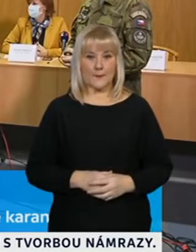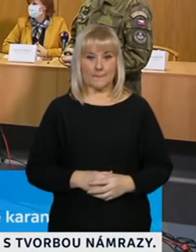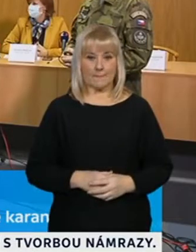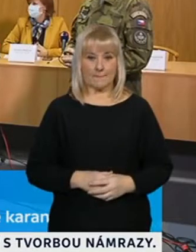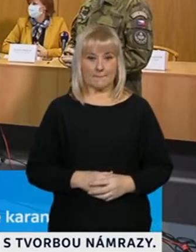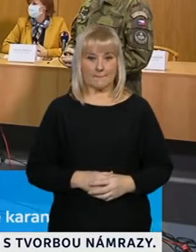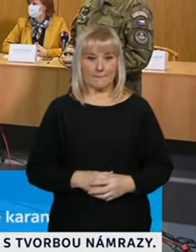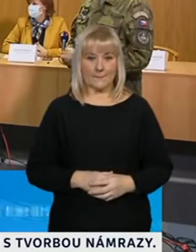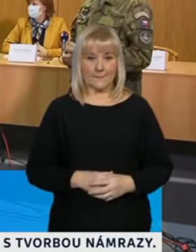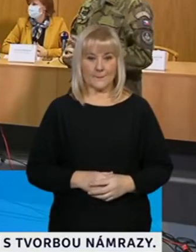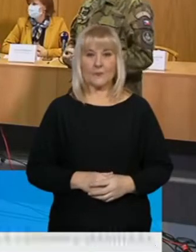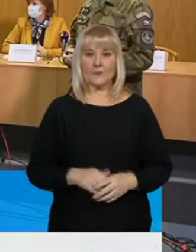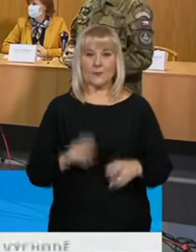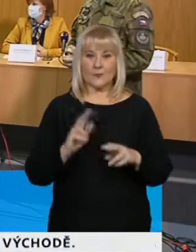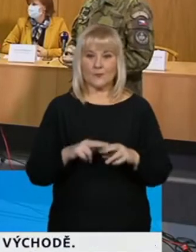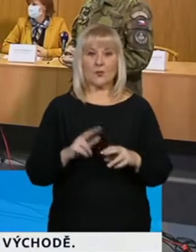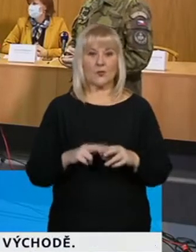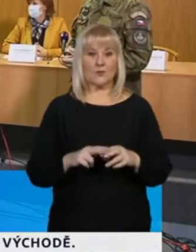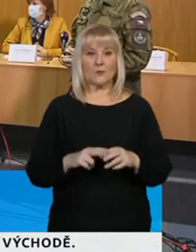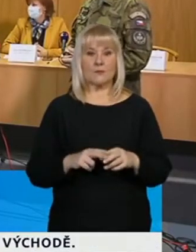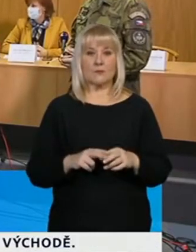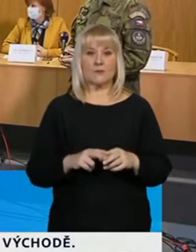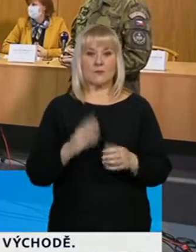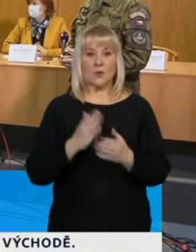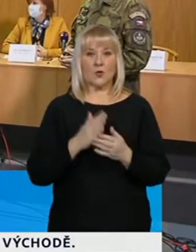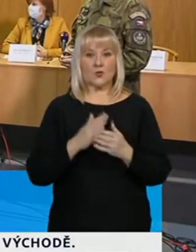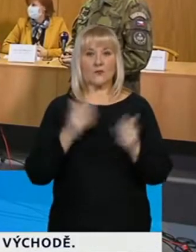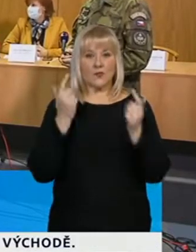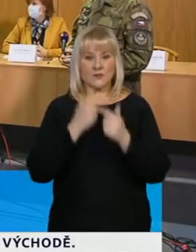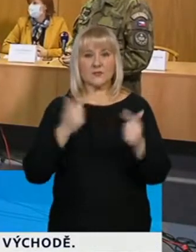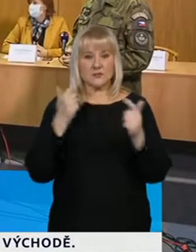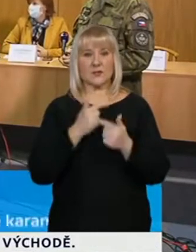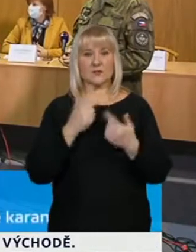A následně je popsán jednotlivý průběh.